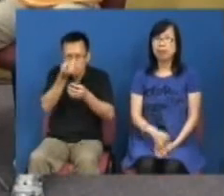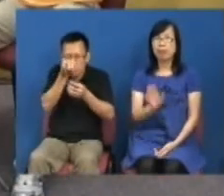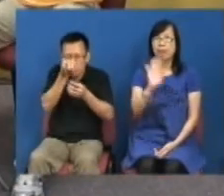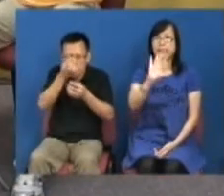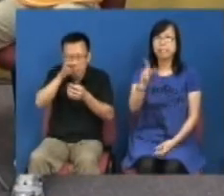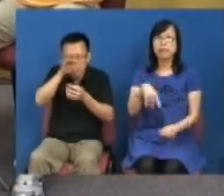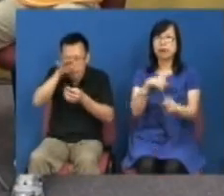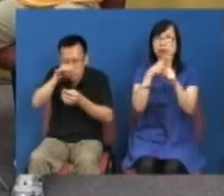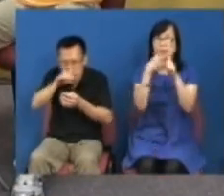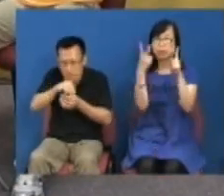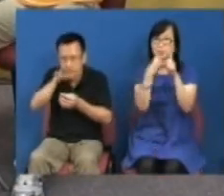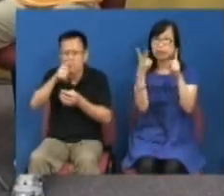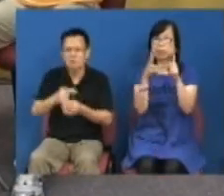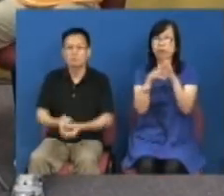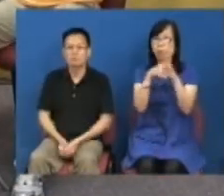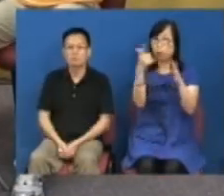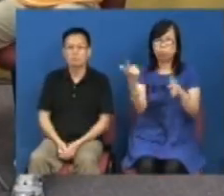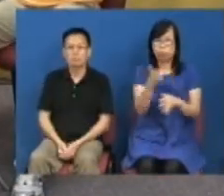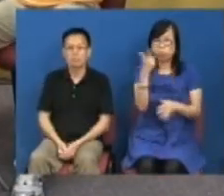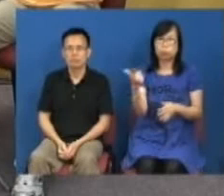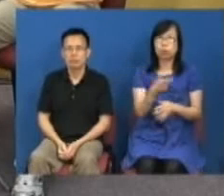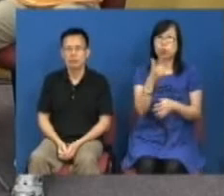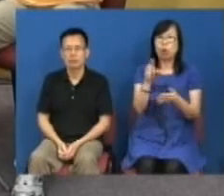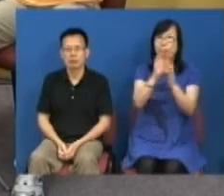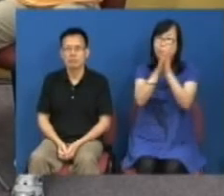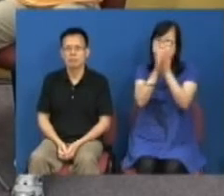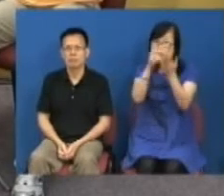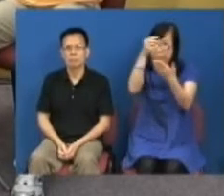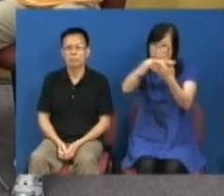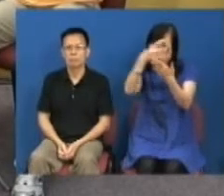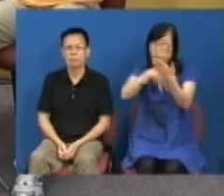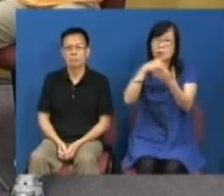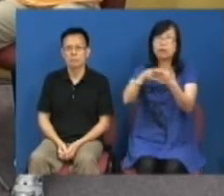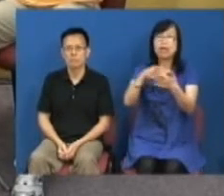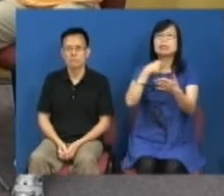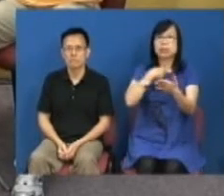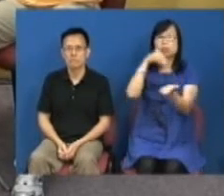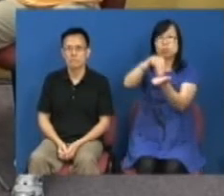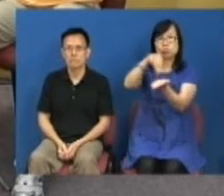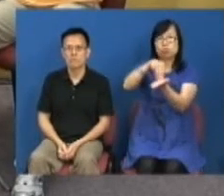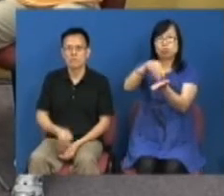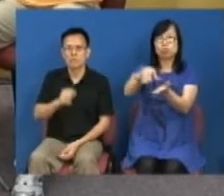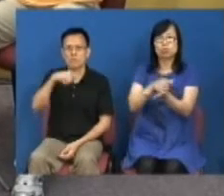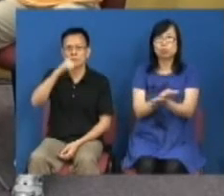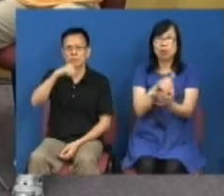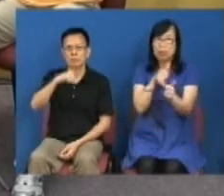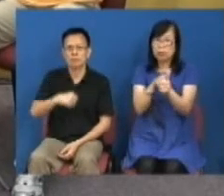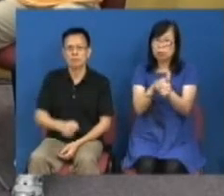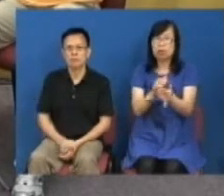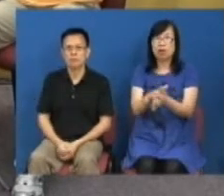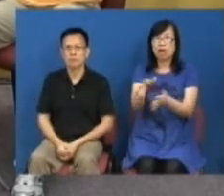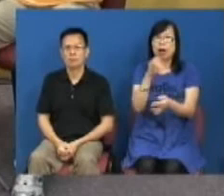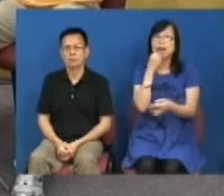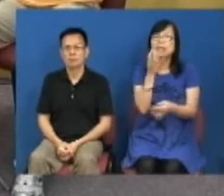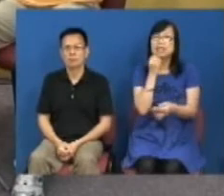也不是有12级那大的不过就很多正式条里面正式条文我们就必须遵守在附件里面那些就叫建